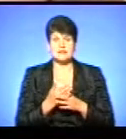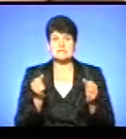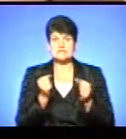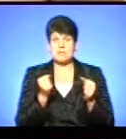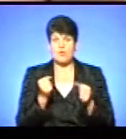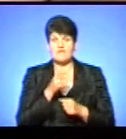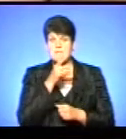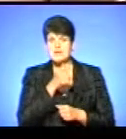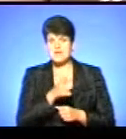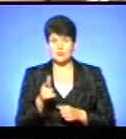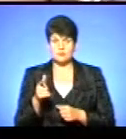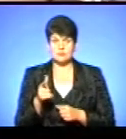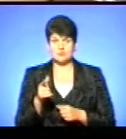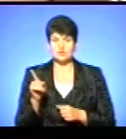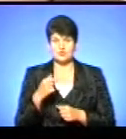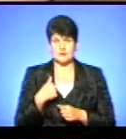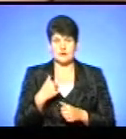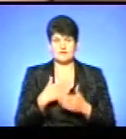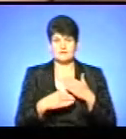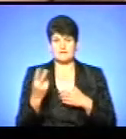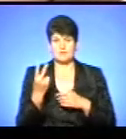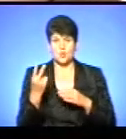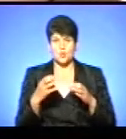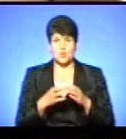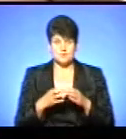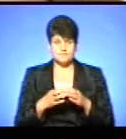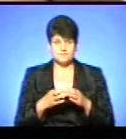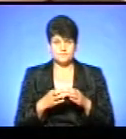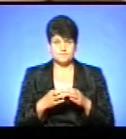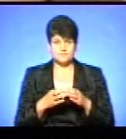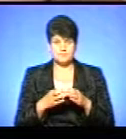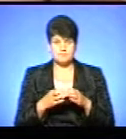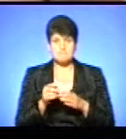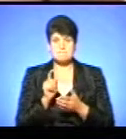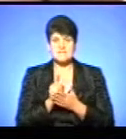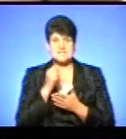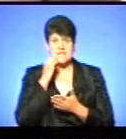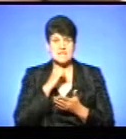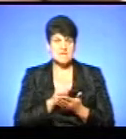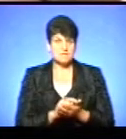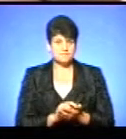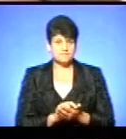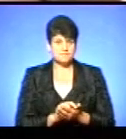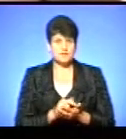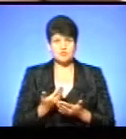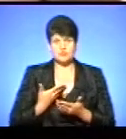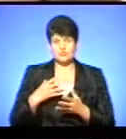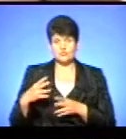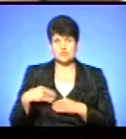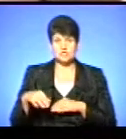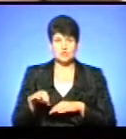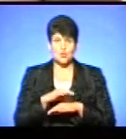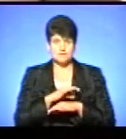Ну що, я інвалід 2-й групи, пенсіонер. Живу з женою,